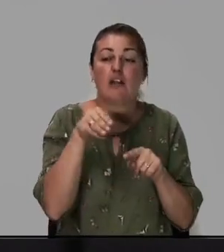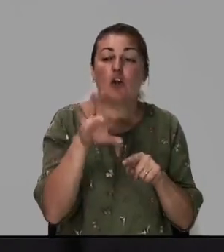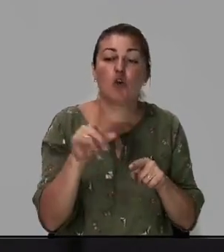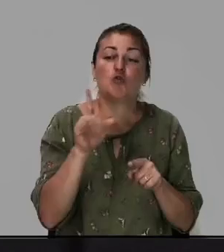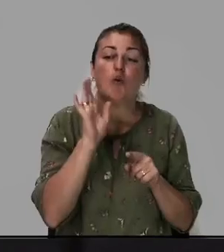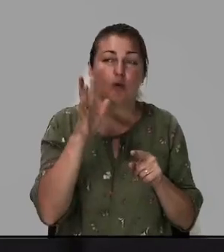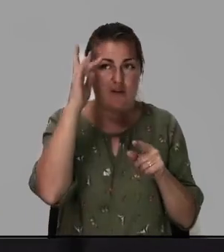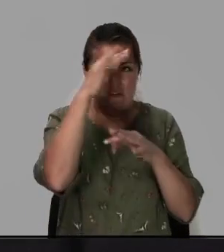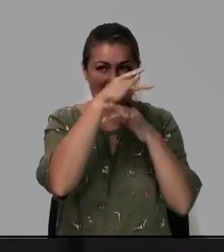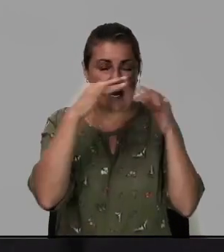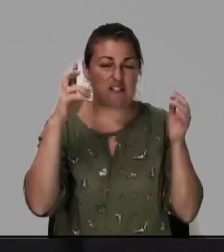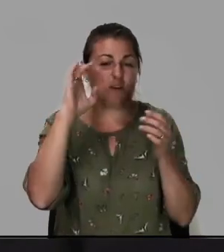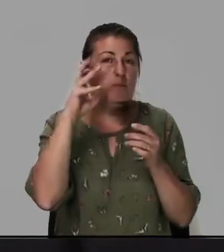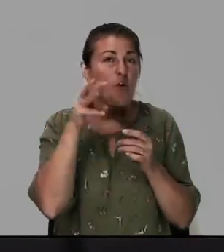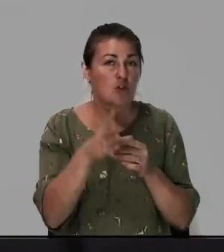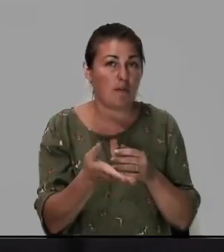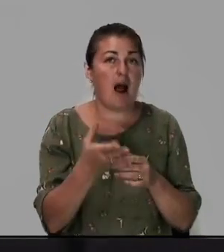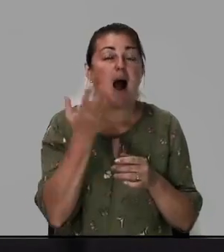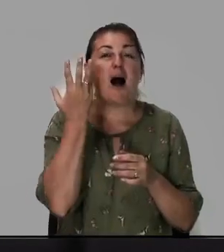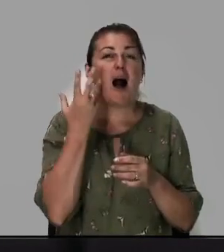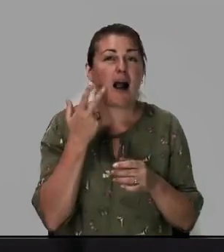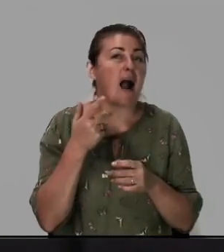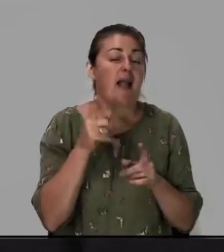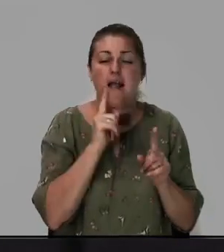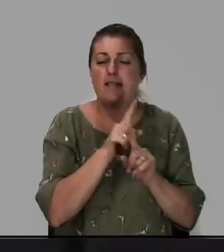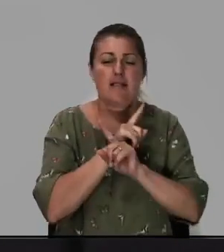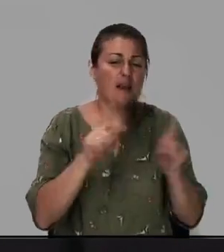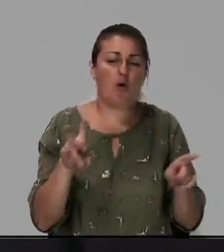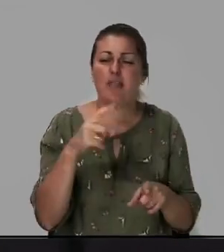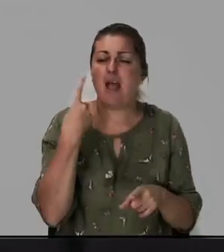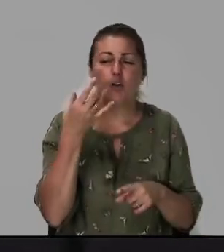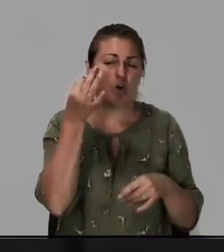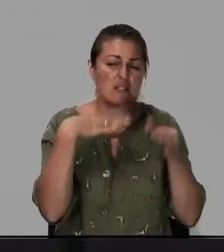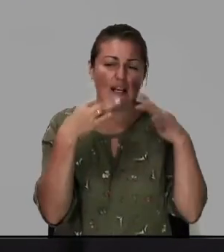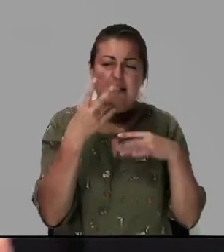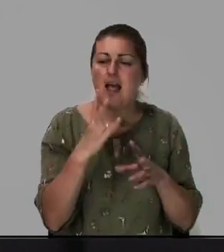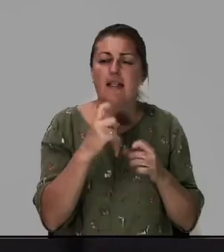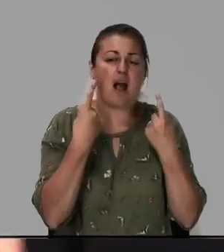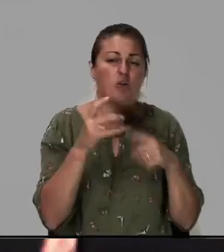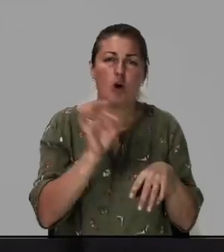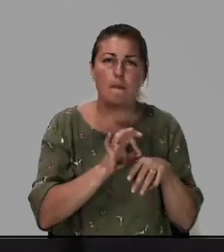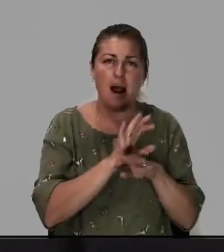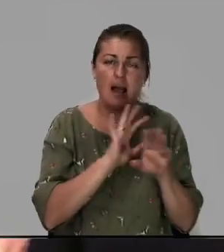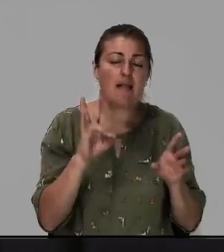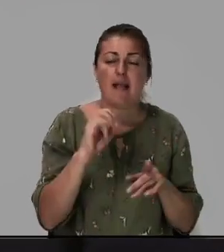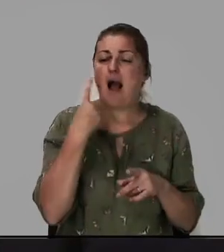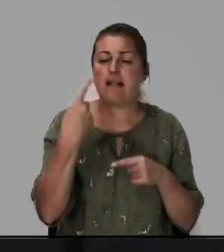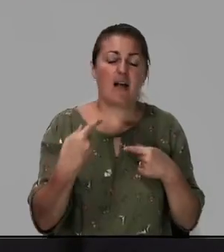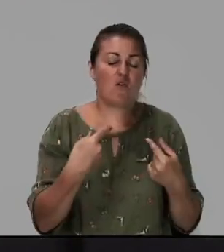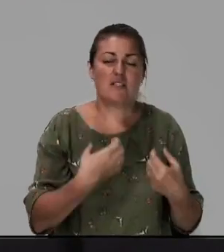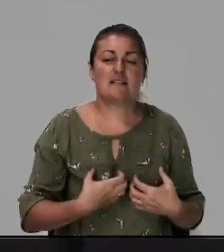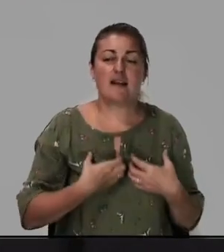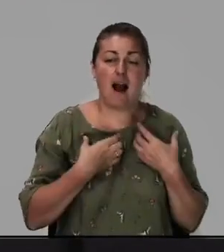в Царстве Божьем. Когда не будет ни одной слезы, ни одной болезни, ни одного страха.